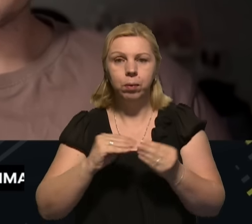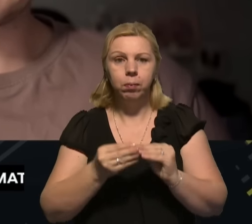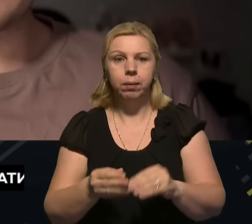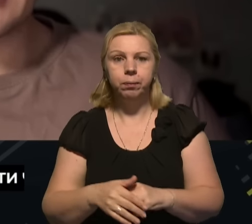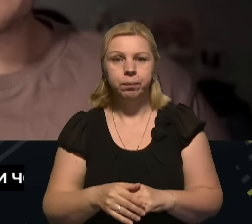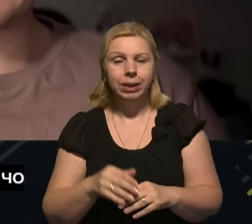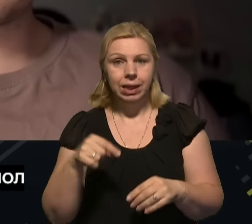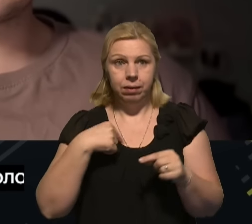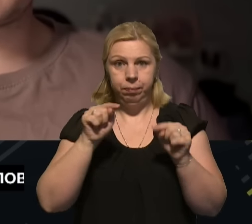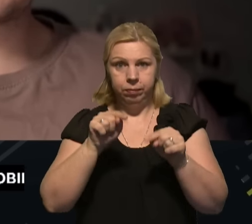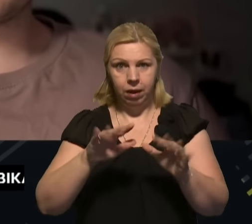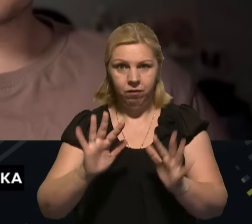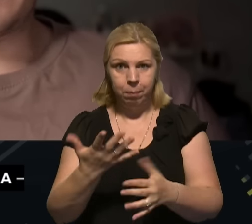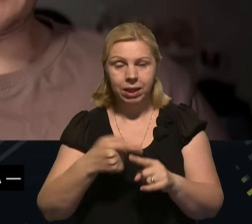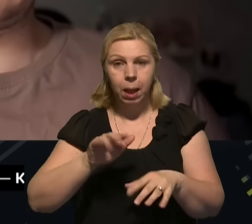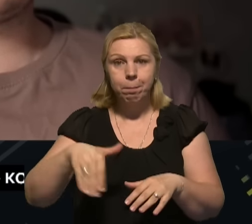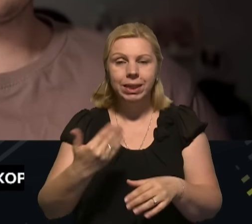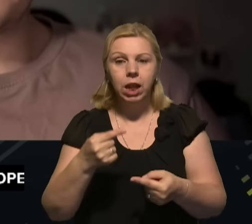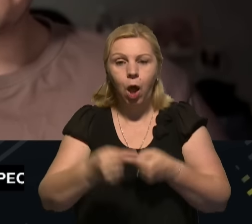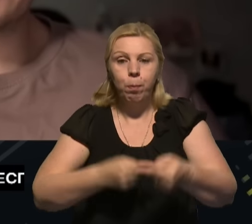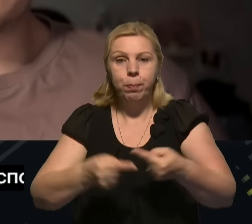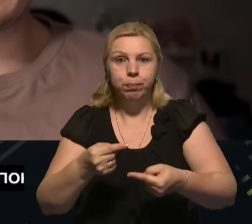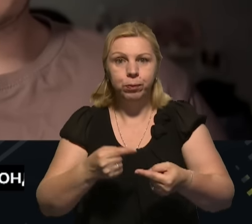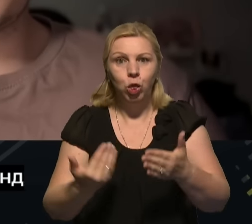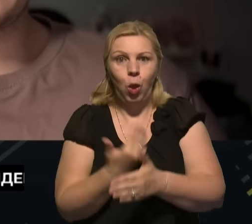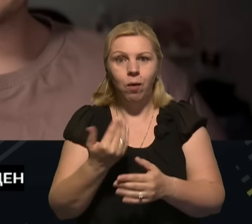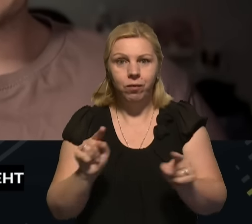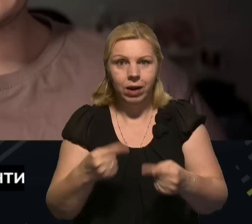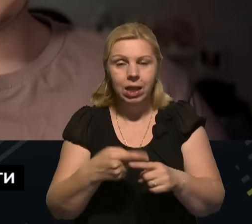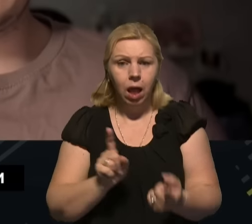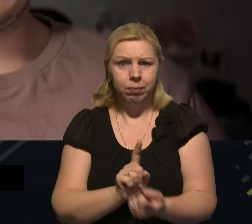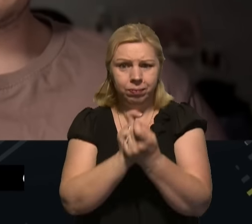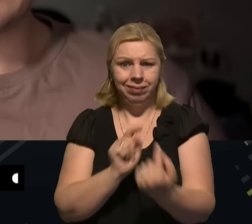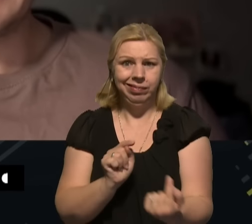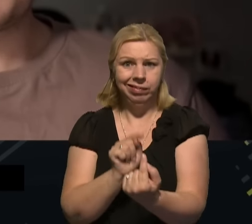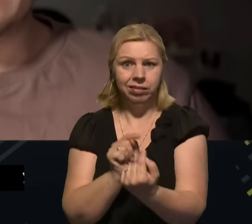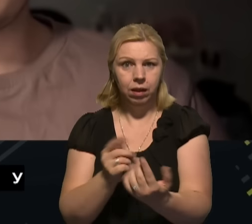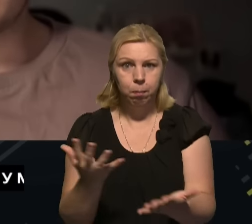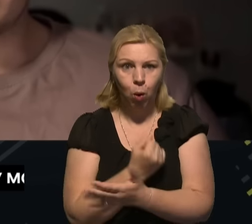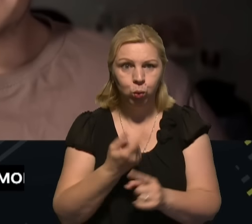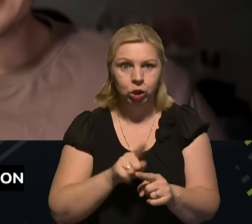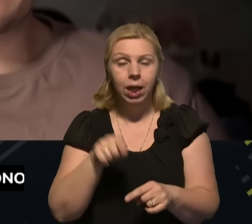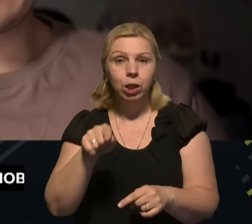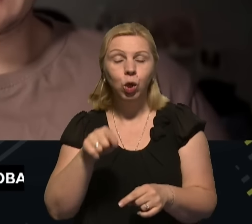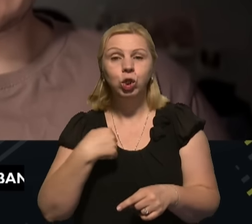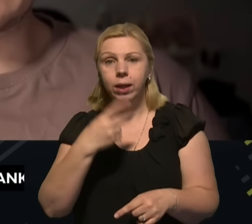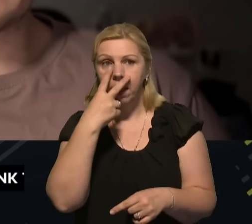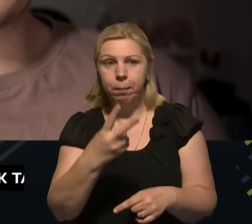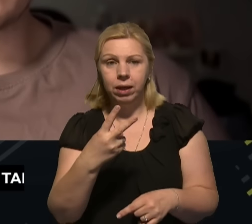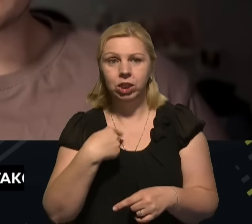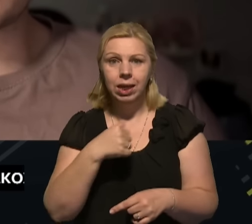Ну, саме цей випадок – це після оновлення. Вийшов там конфлікт драйверів, і з того, що я бачив,